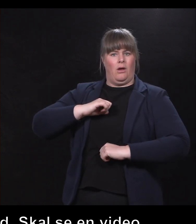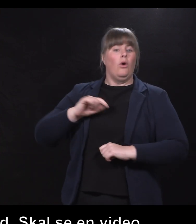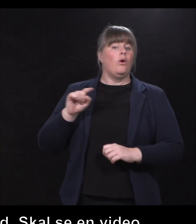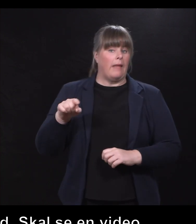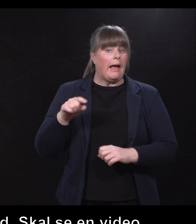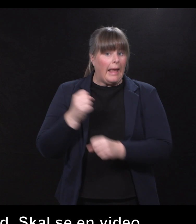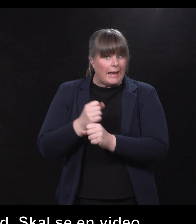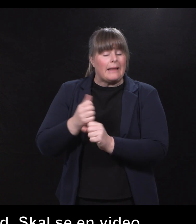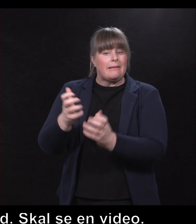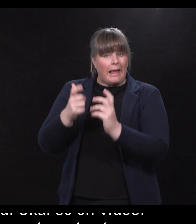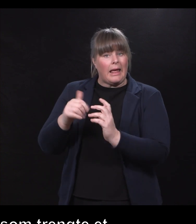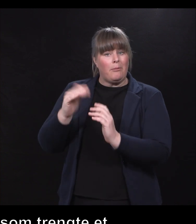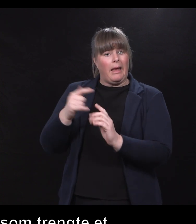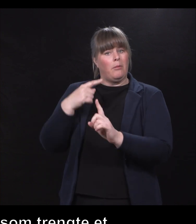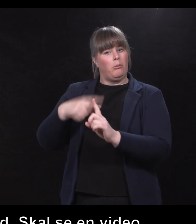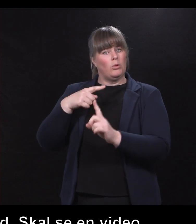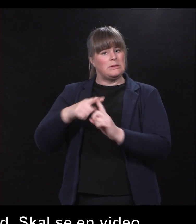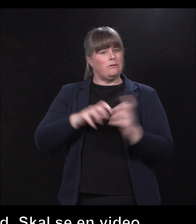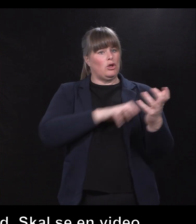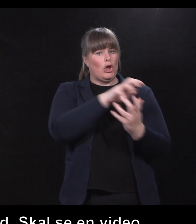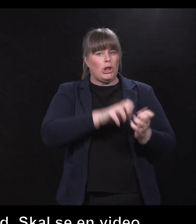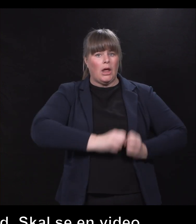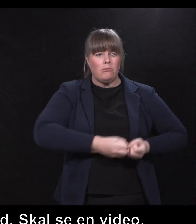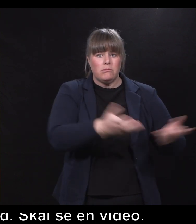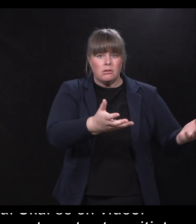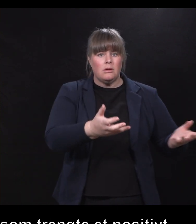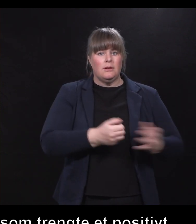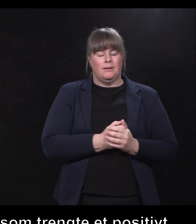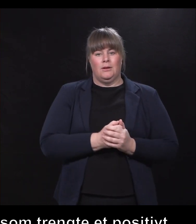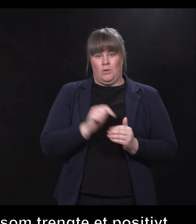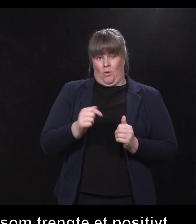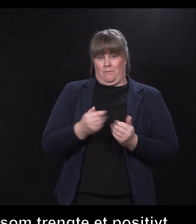fokuset på seg selv. Så vi ser på videoen først, og så tar vi og prater litt mer etterpå.